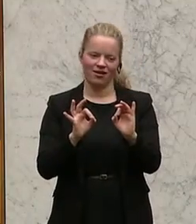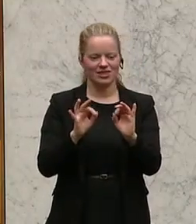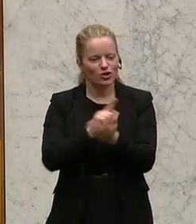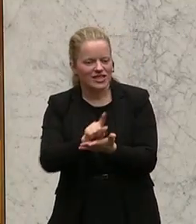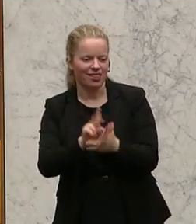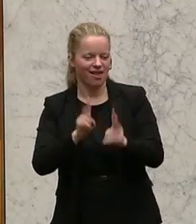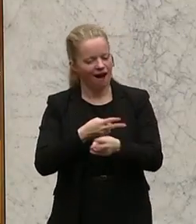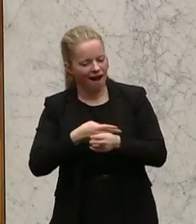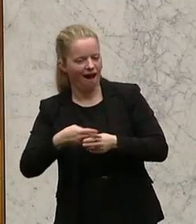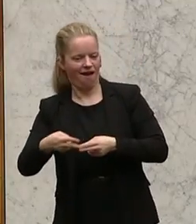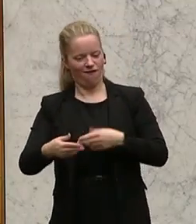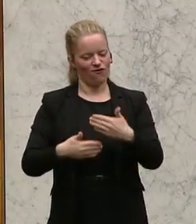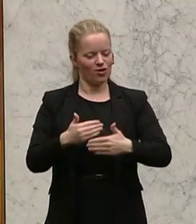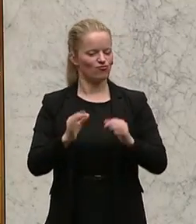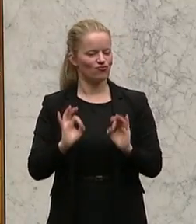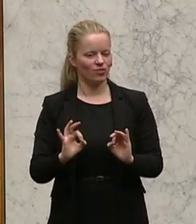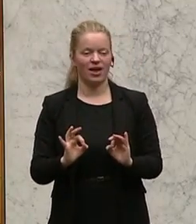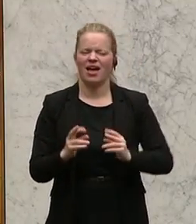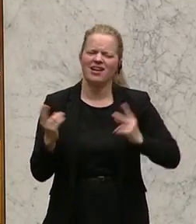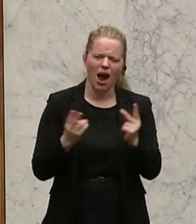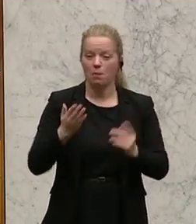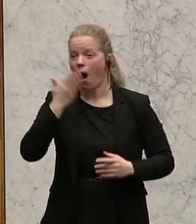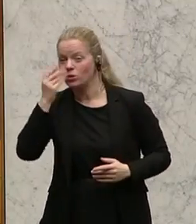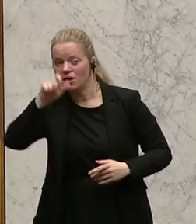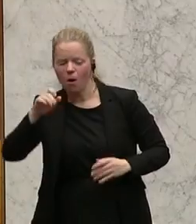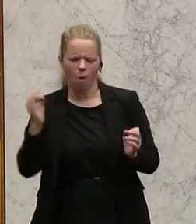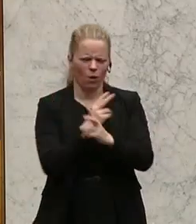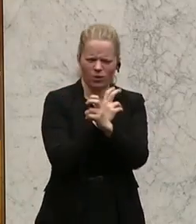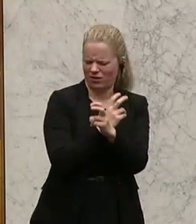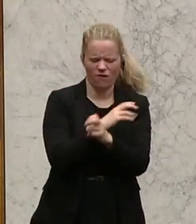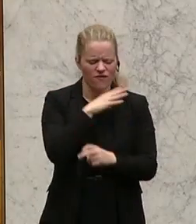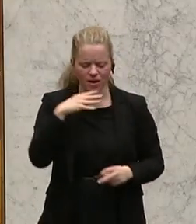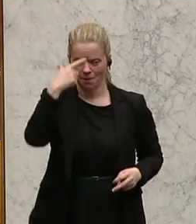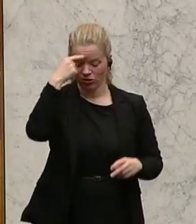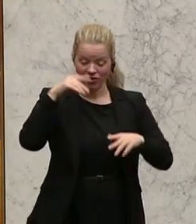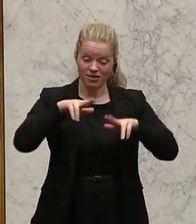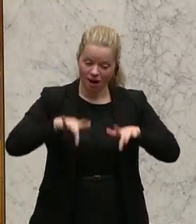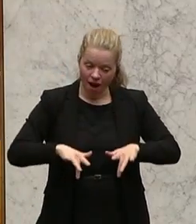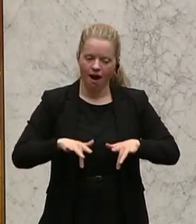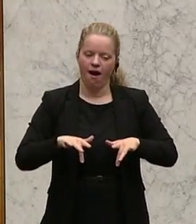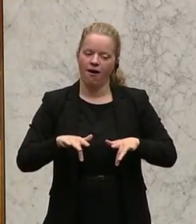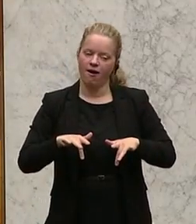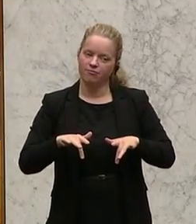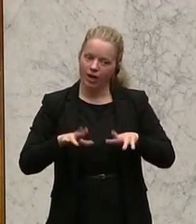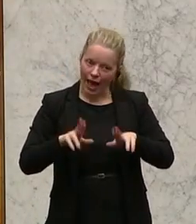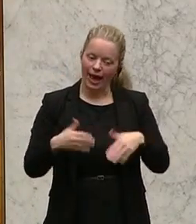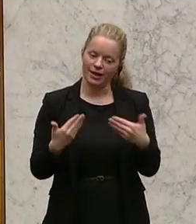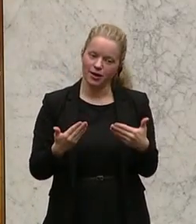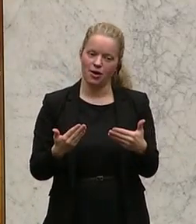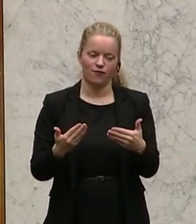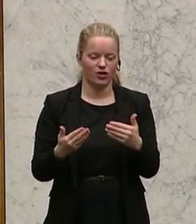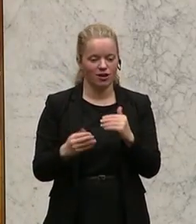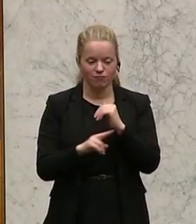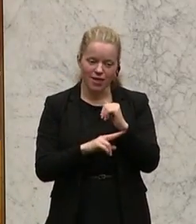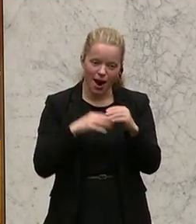wichtig für viele junge Menschen. Wurscht, ob es Ausländerinnen oder Österreicherinnen sind. Wenn sie bei uns das Recht haben, in eine Überschuss kommen, dann können sie dort auch